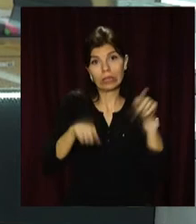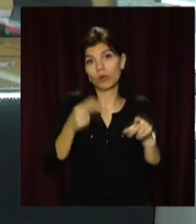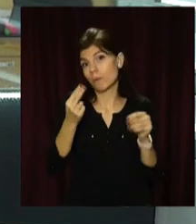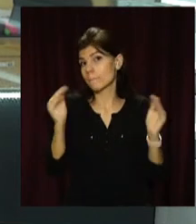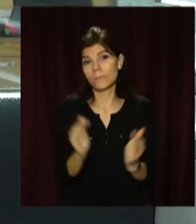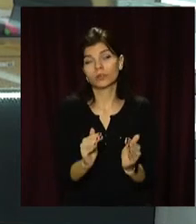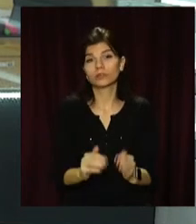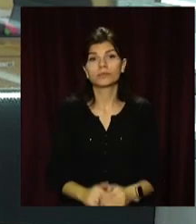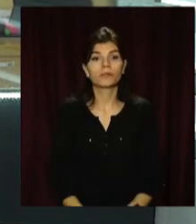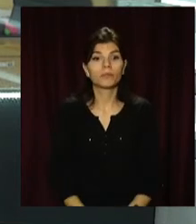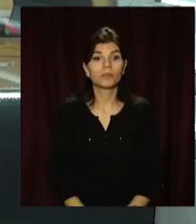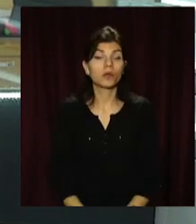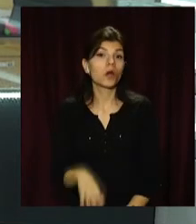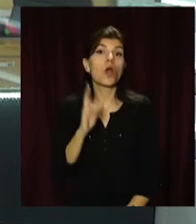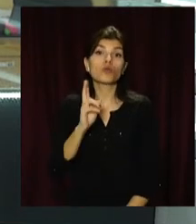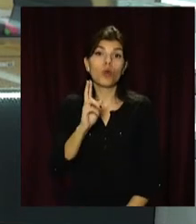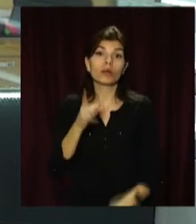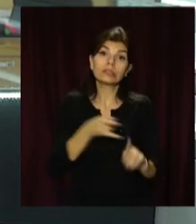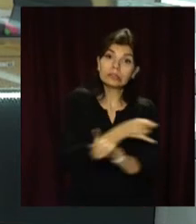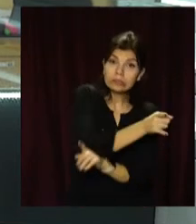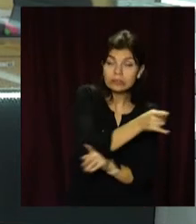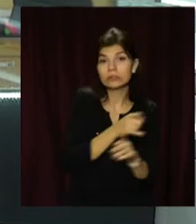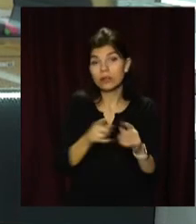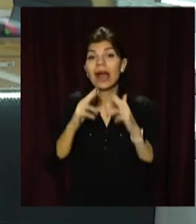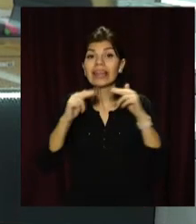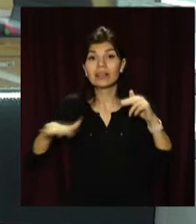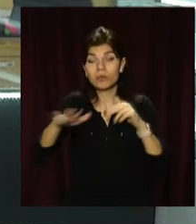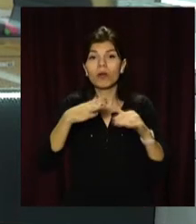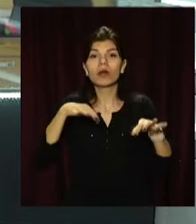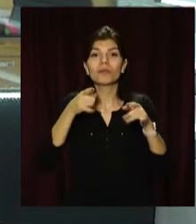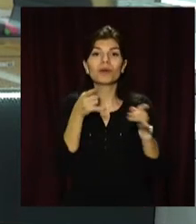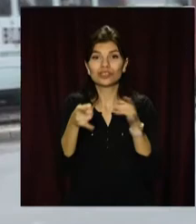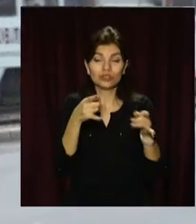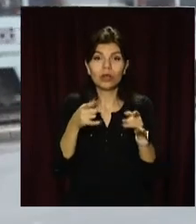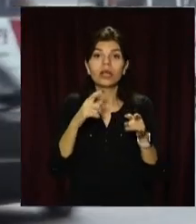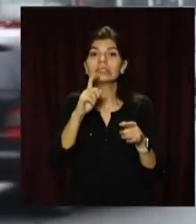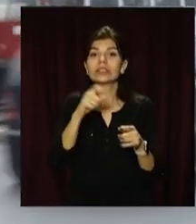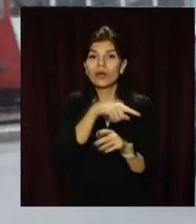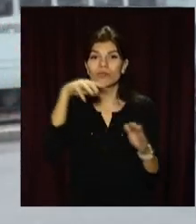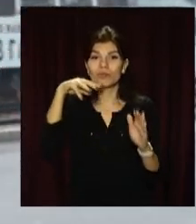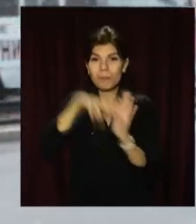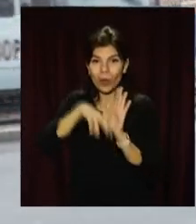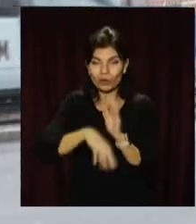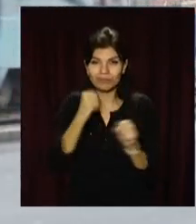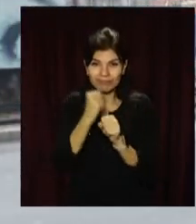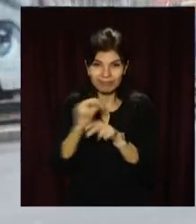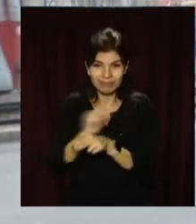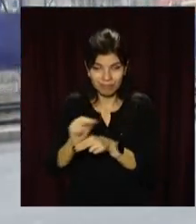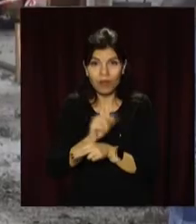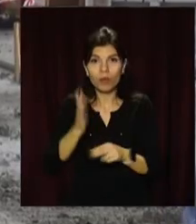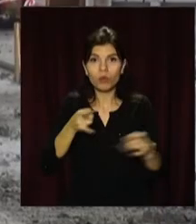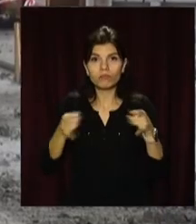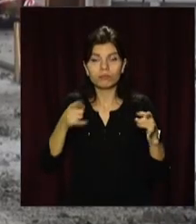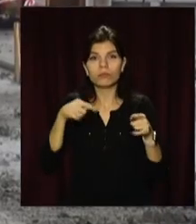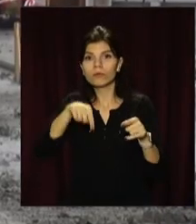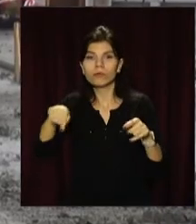об'їзд. Рух у середмісті Дніпра зміниться через збору підривні роботи при будівництві метро. Про це заявив очільник міського департаменту транспорту Ігор